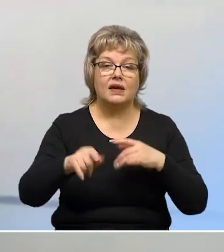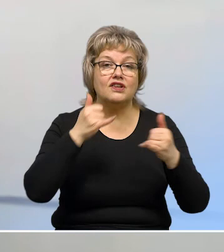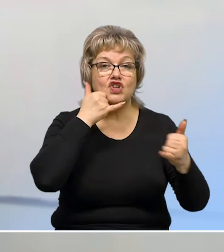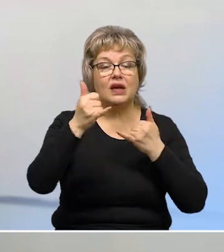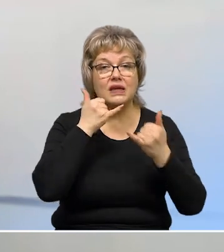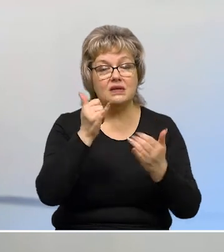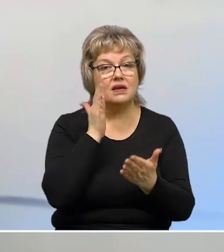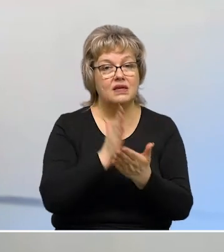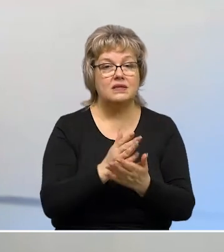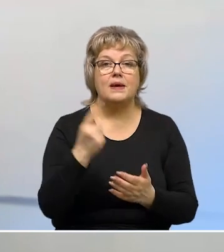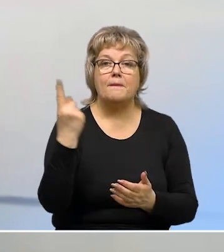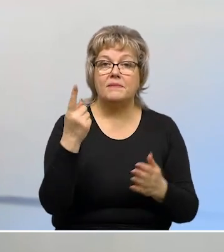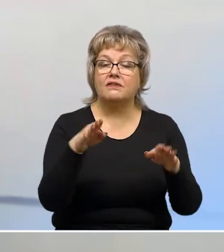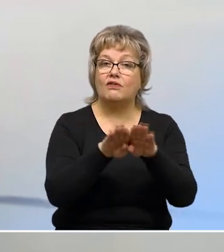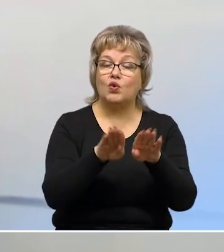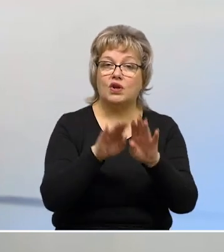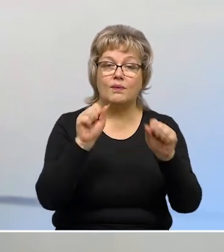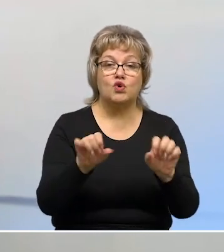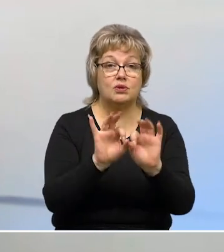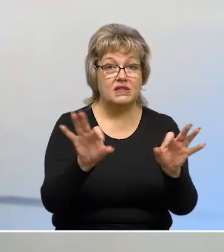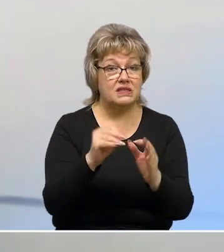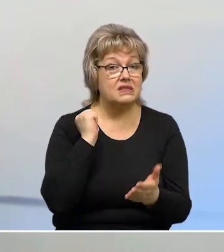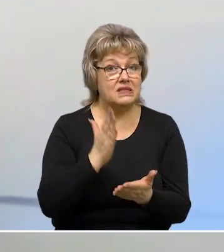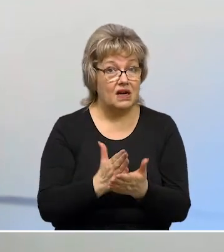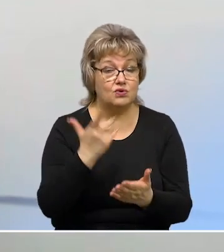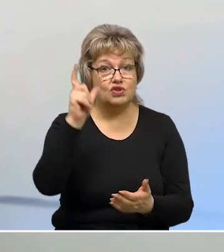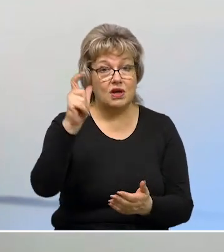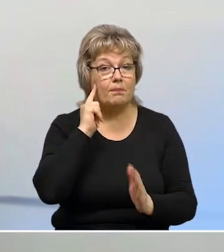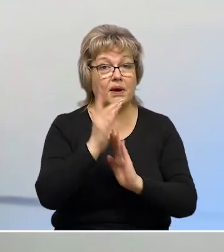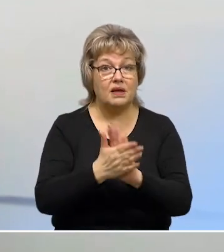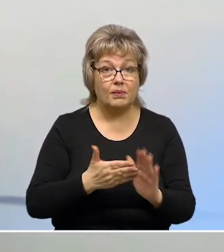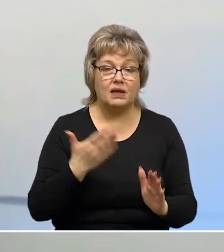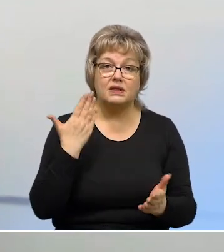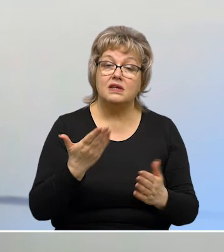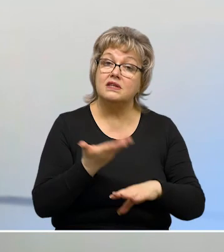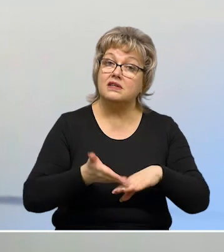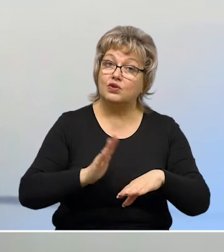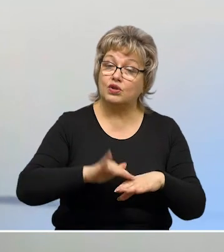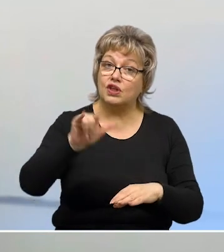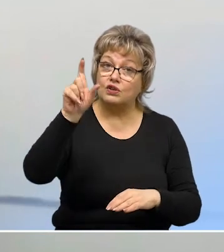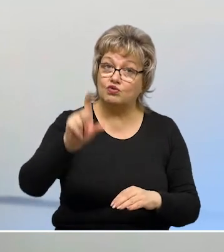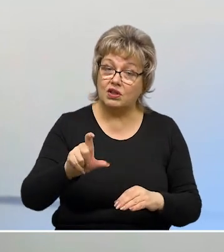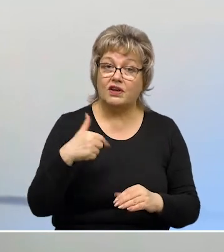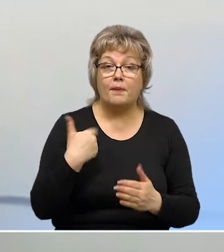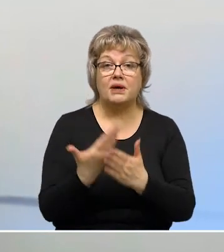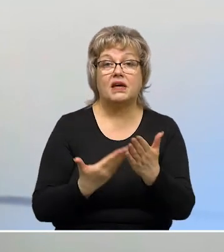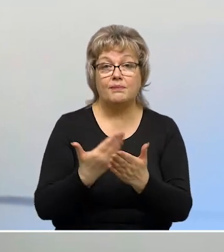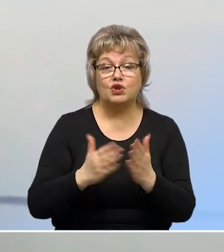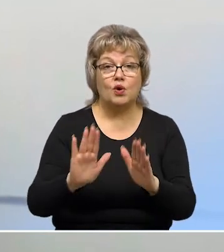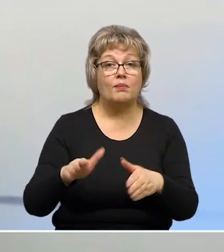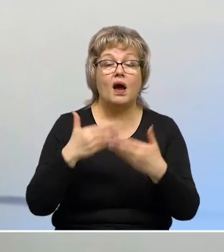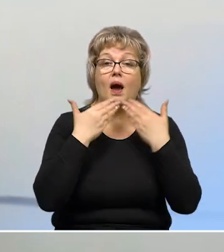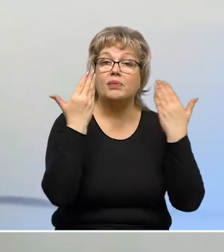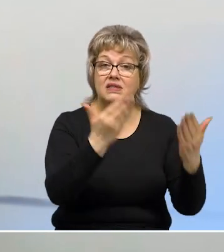горячая линия есть первого уровня, можем разъяснить сразу, если человек понимает, что делать. Если у человека затруднение, то мы